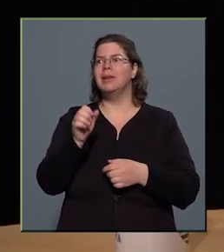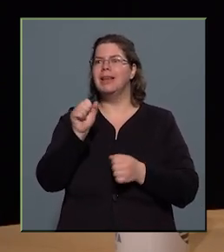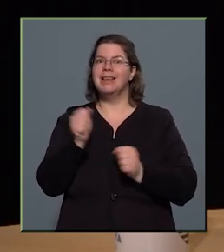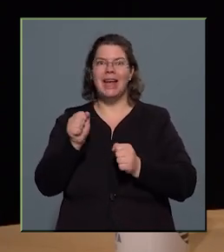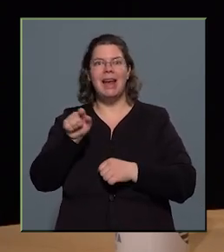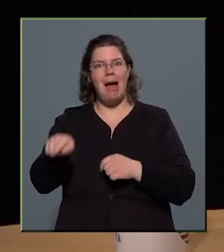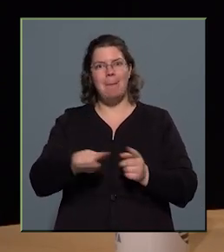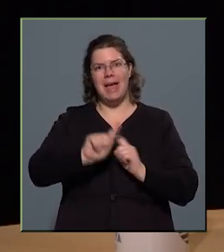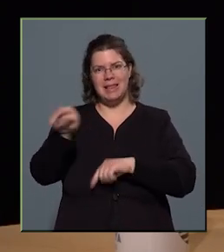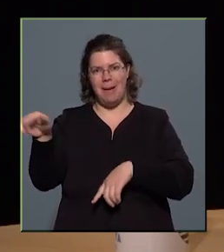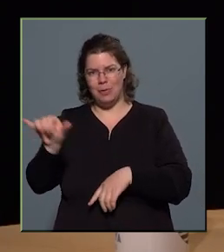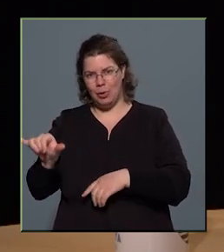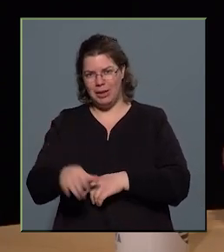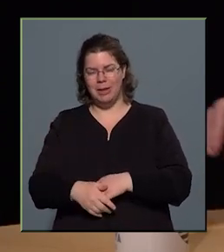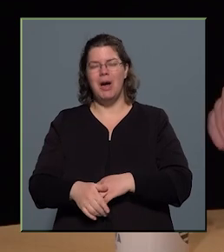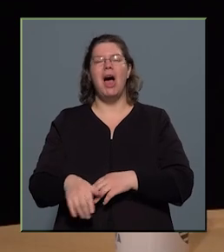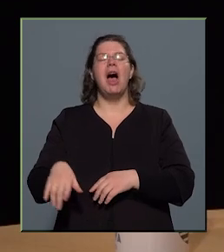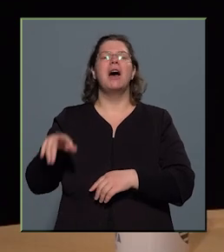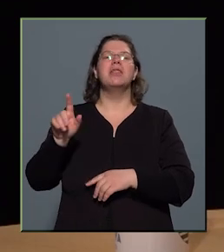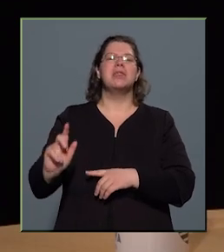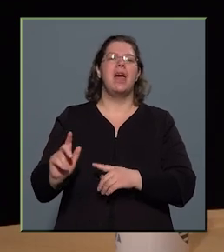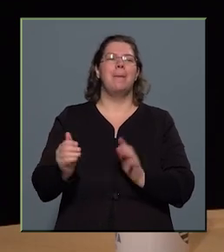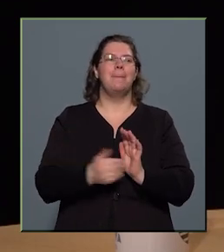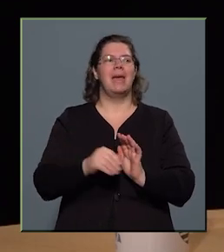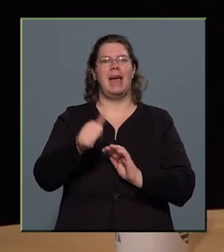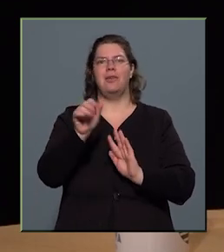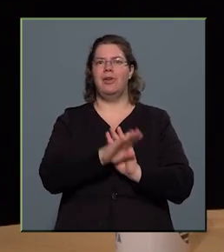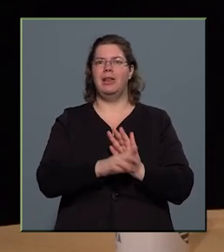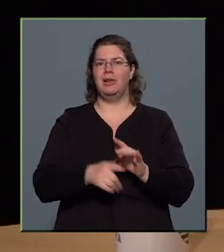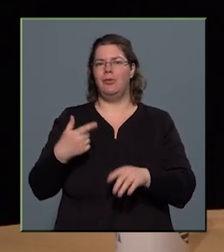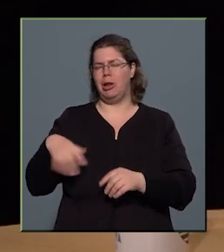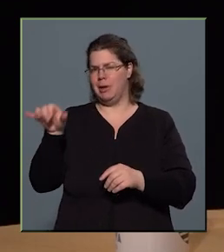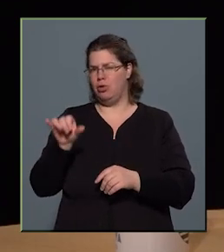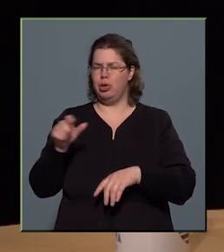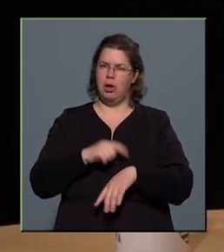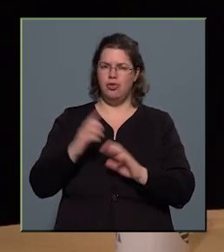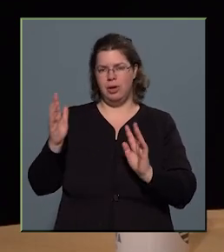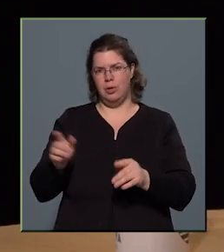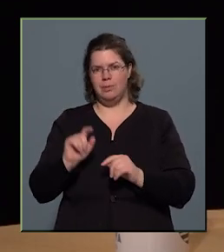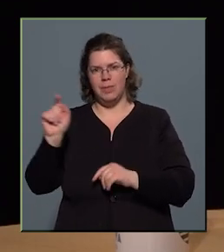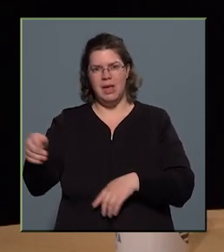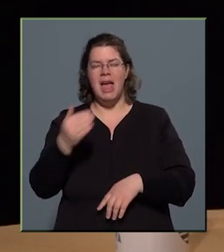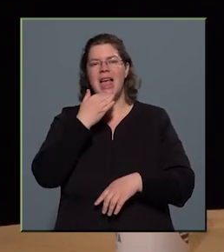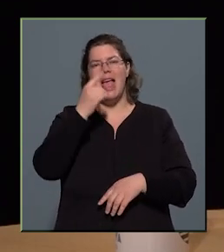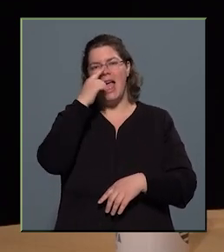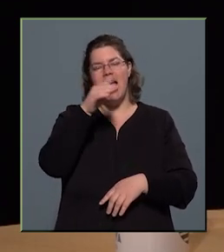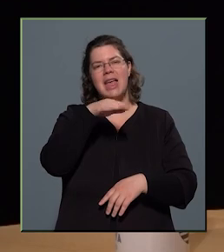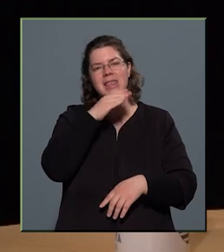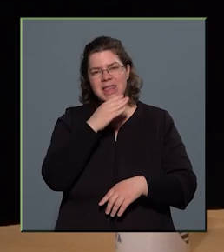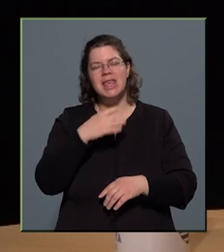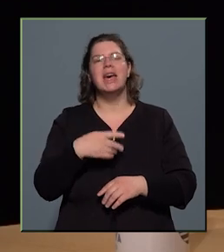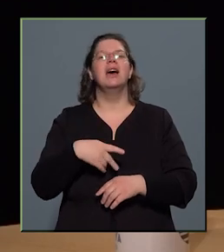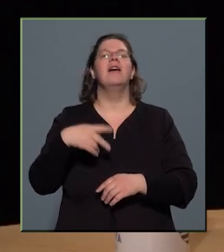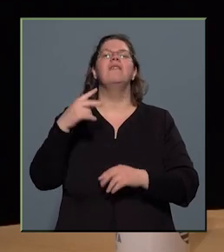de volt még egy feladatom, ami átnyúlt a nyugdíjas időmre. Ugye akkor én az ENSZ Világőr Bizottságában a